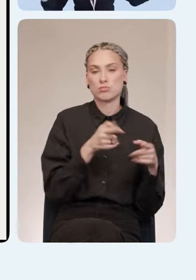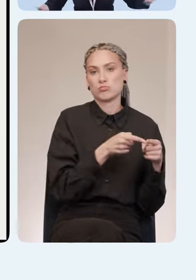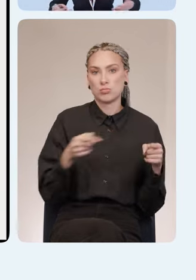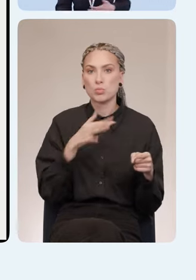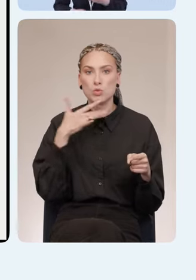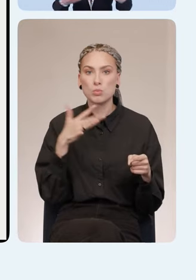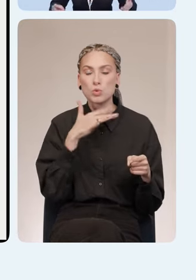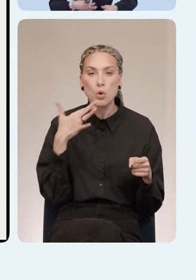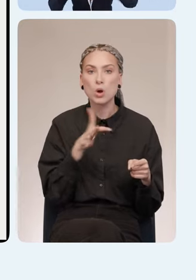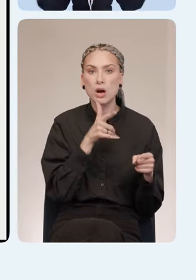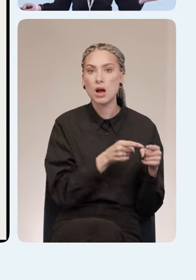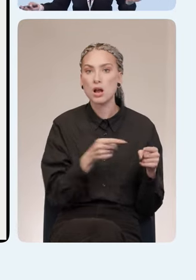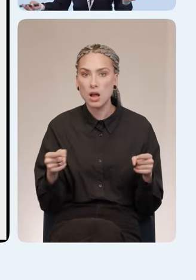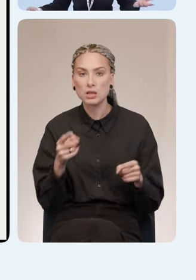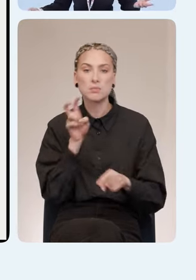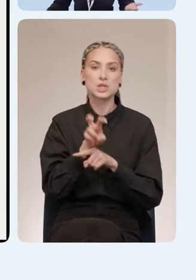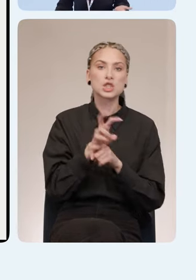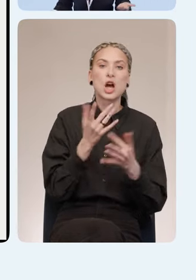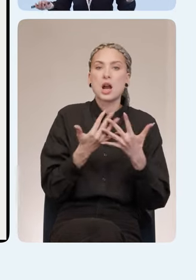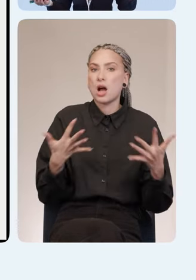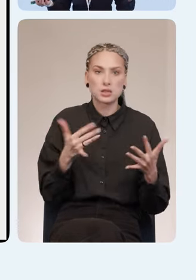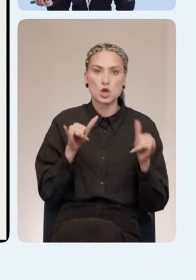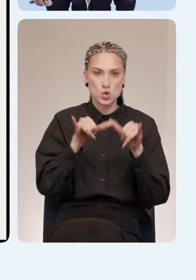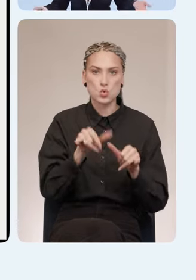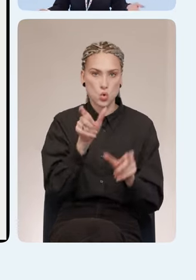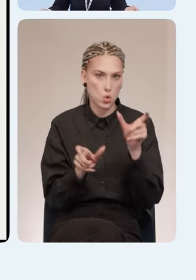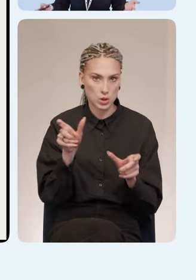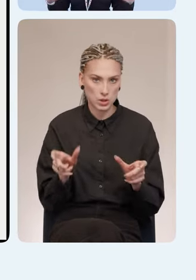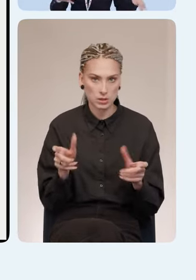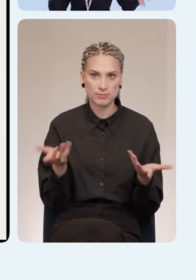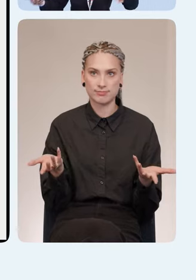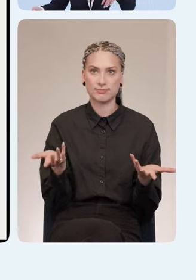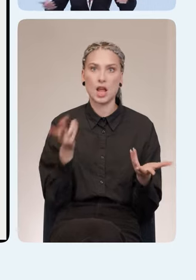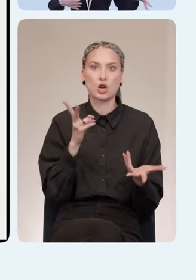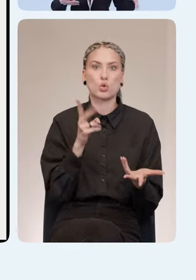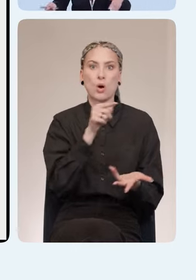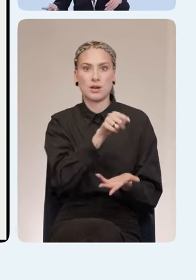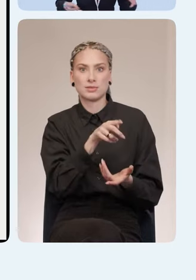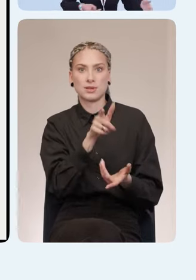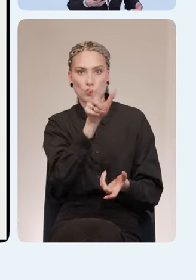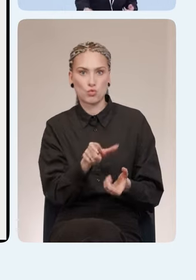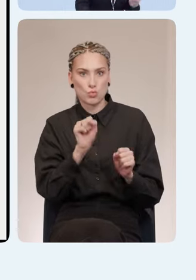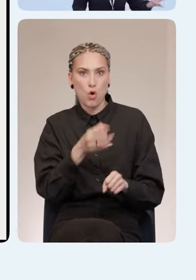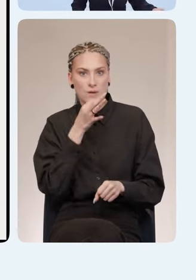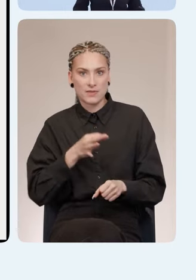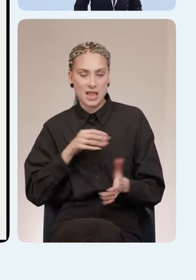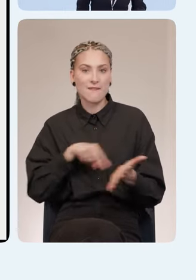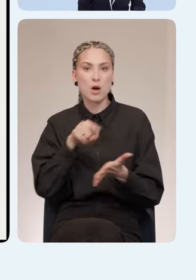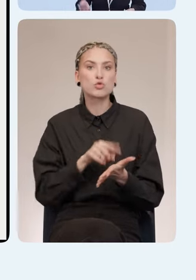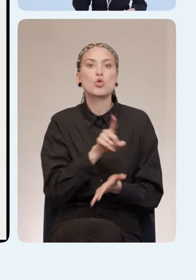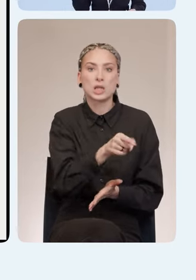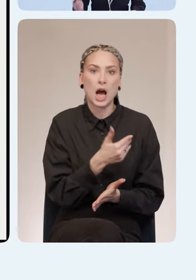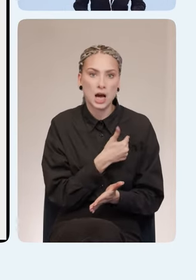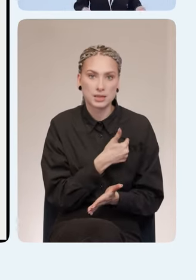многих лет посещают очень разные гости. Ну и, елки-палки, кто, если не они, смогут ответить на вопрос, а чего они хотят?